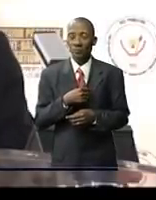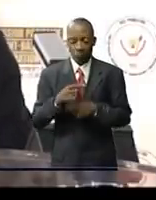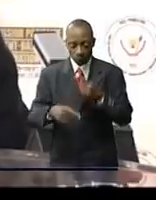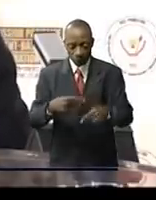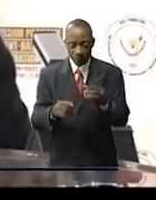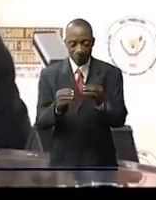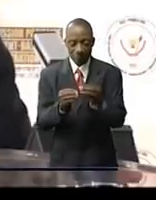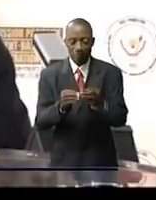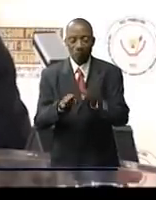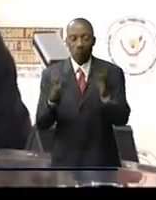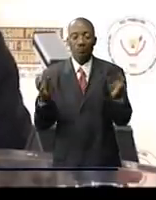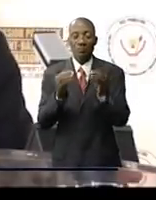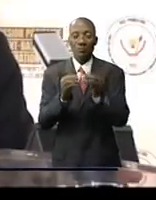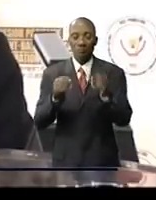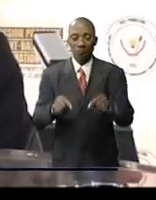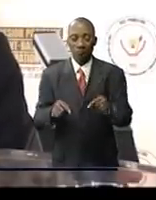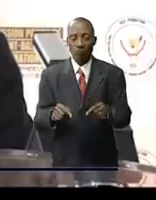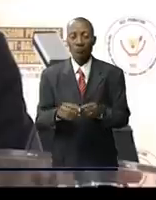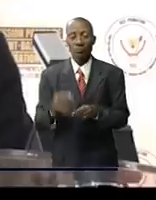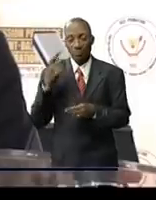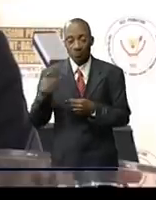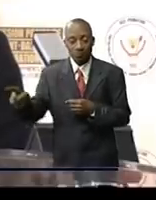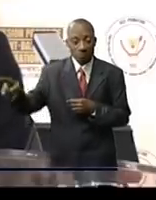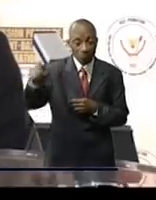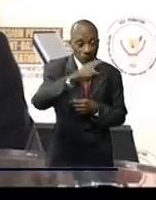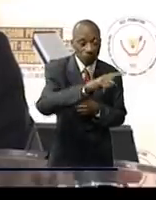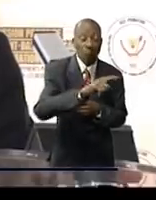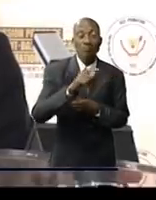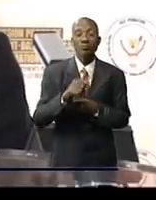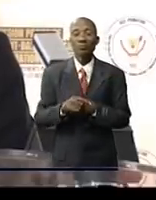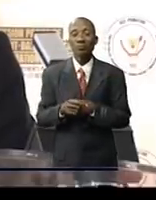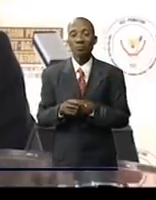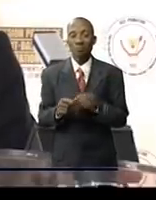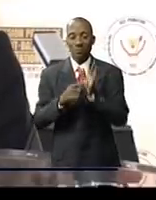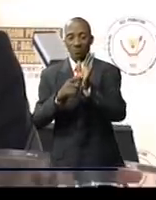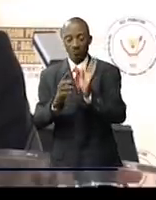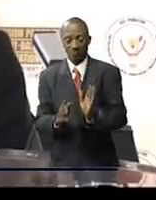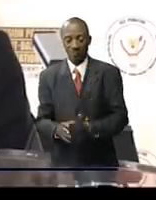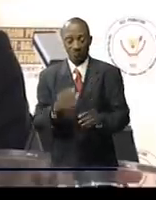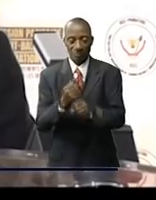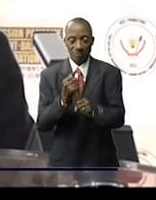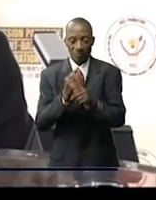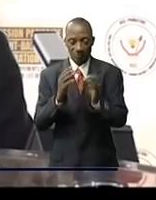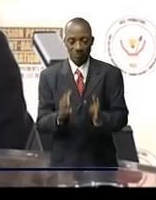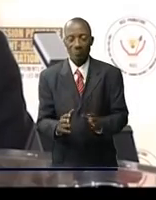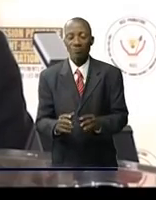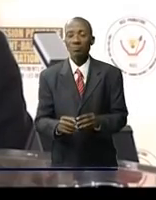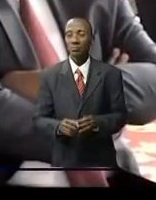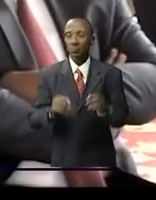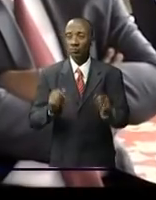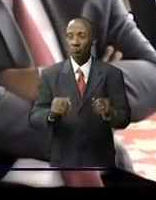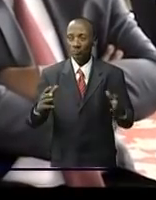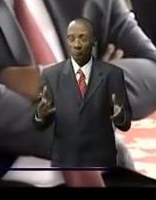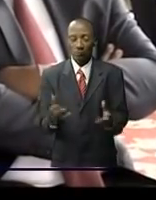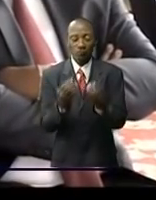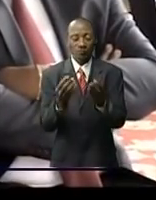'obligation que nous avons d'inverser les valeurs entre ces prix et la remunération proprement dite.